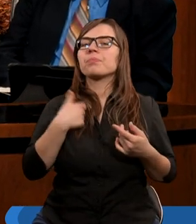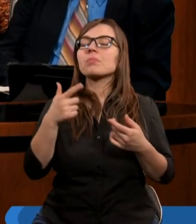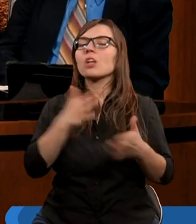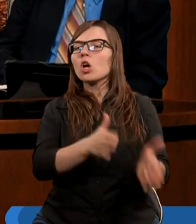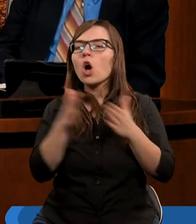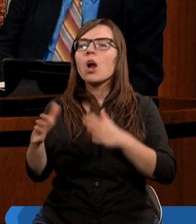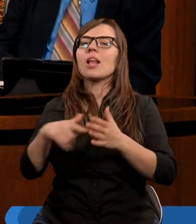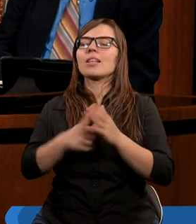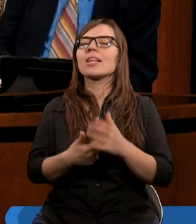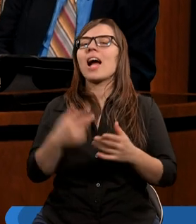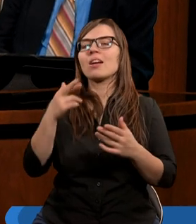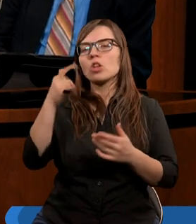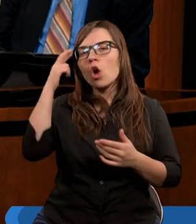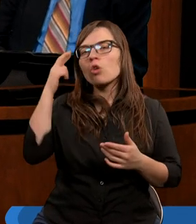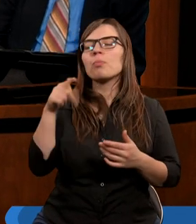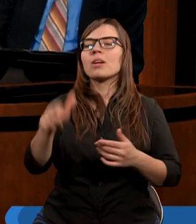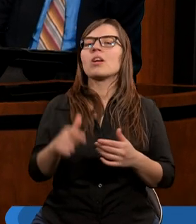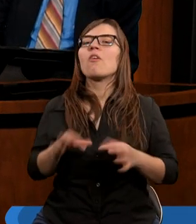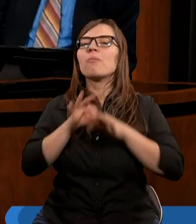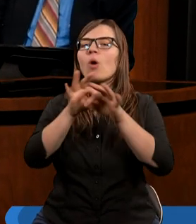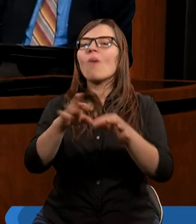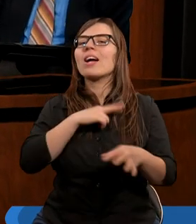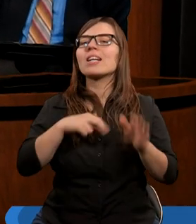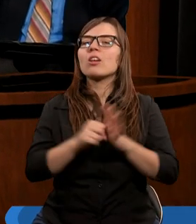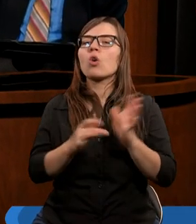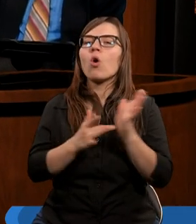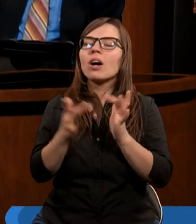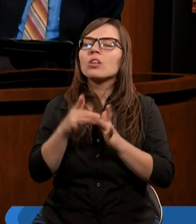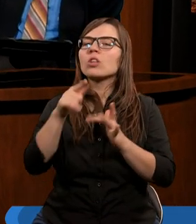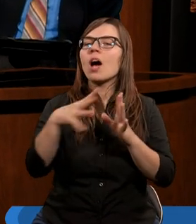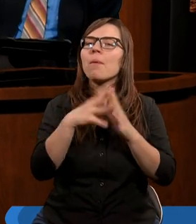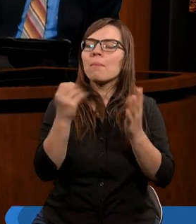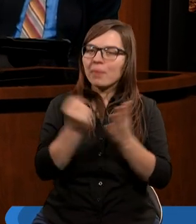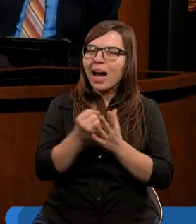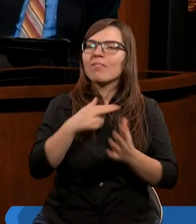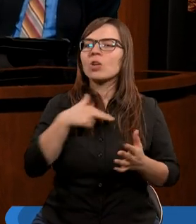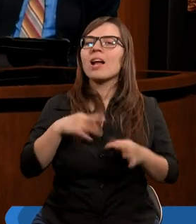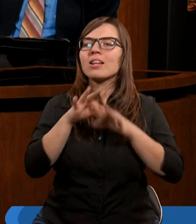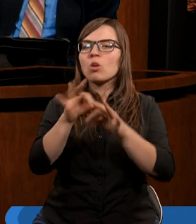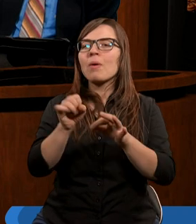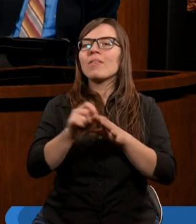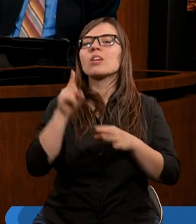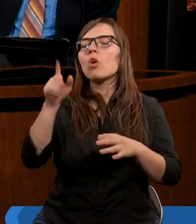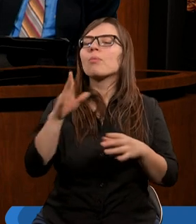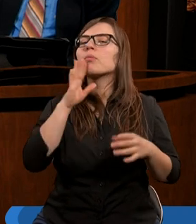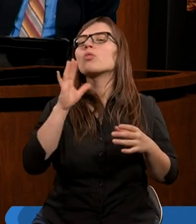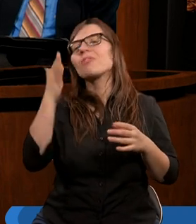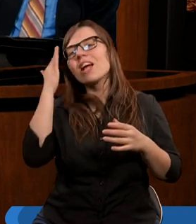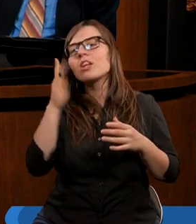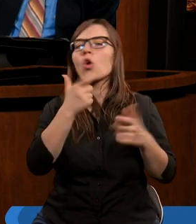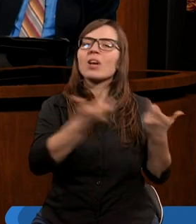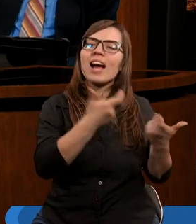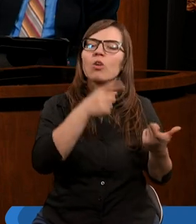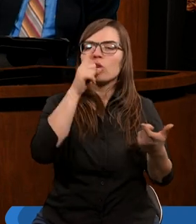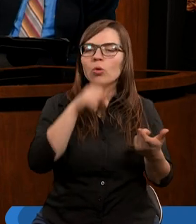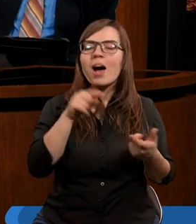kolejny, to jest pokazane niezwykłą wagę, bo ona znowu prowadzi nas do Chrystusa. To prawo nas doprowadza do Niego, mówi, słuchaj, jesteś w zagrożeniu, naprawdę,